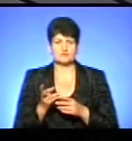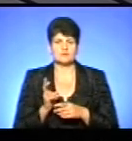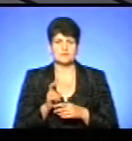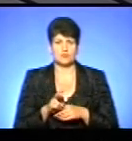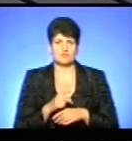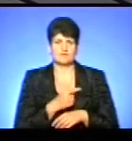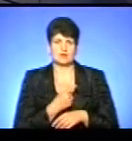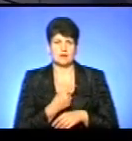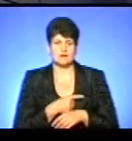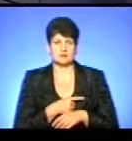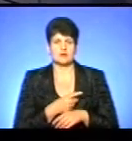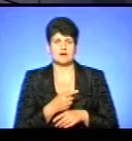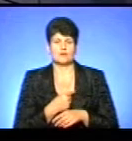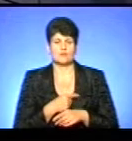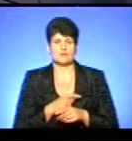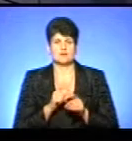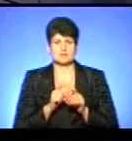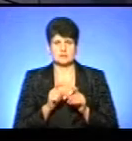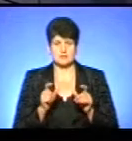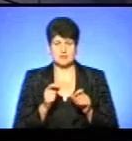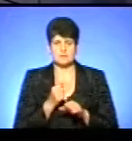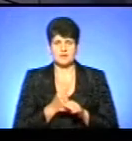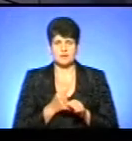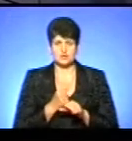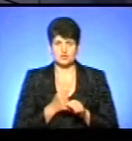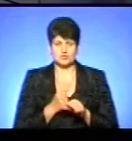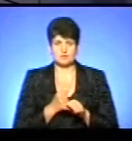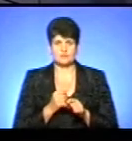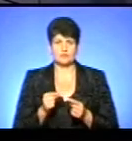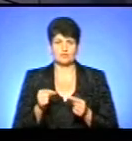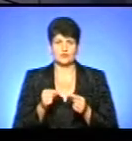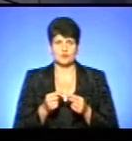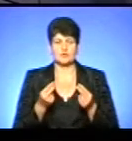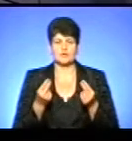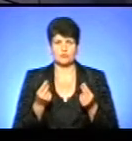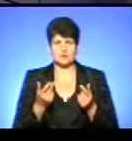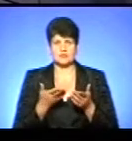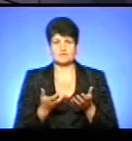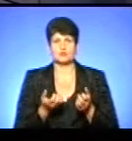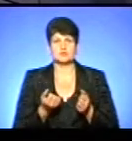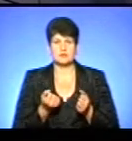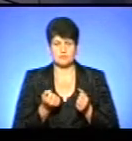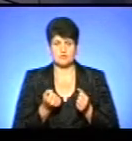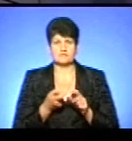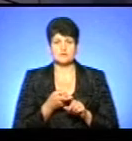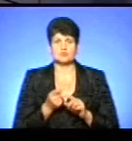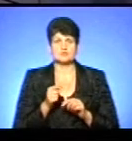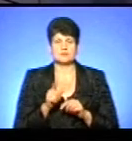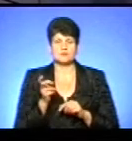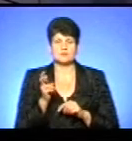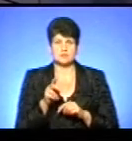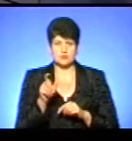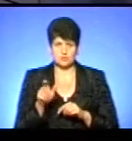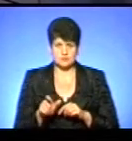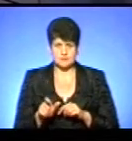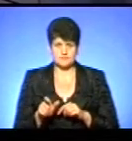заклади, відповідно лікувальні заклади працюють відвідно до тих коштів, які вони отримують. наслідок того, що прийшов пацієнт. Я думаю,